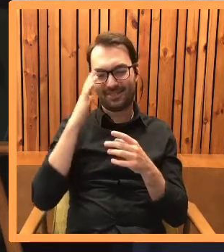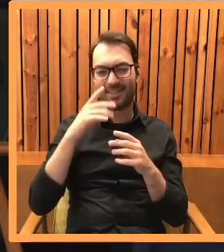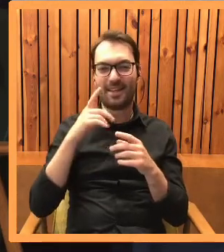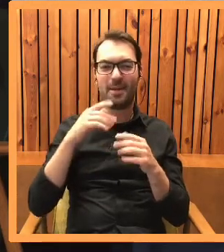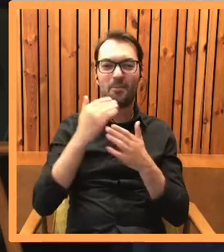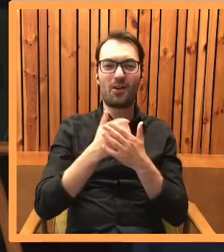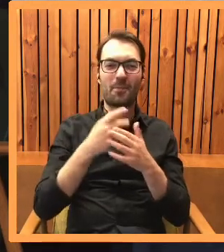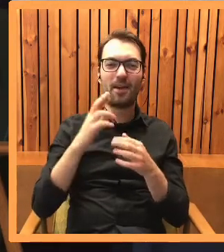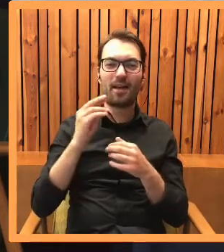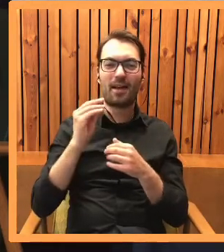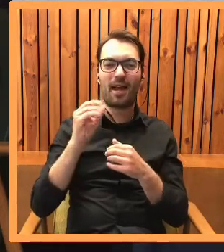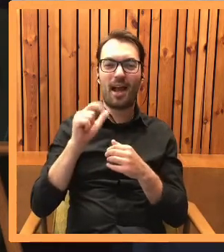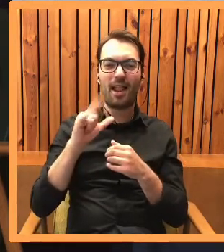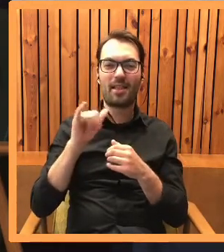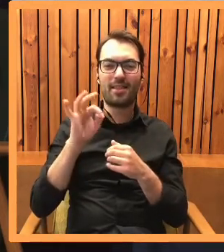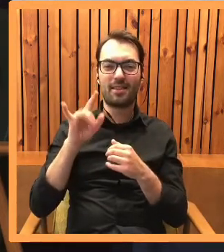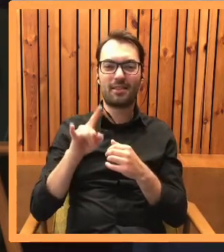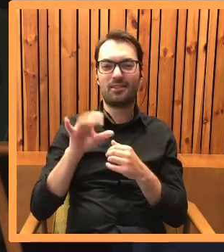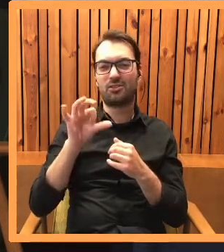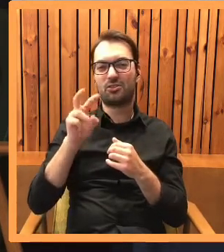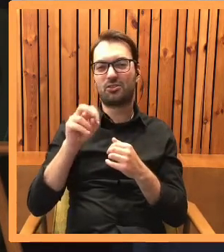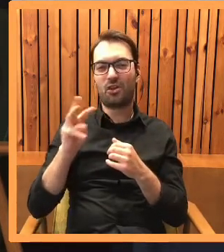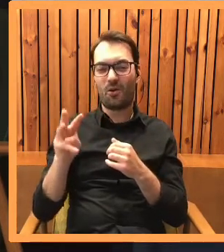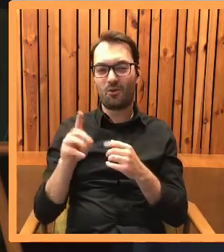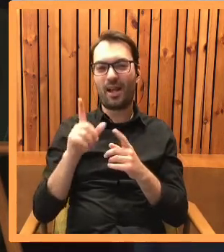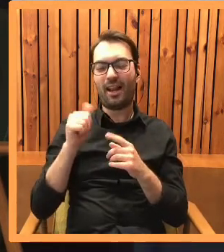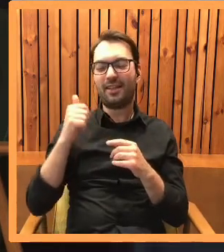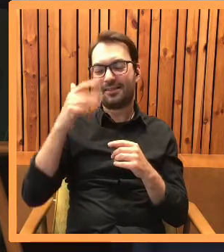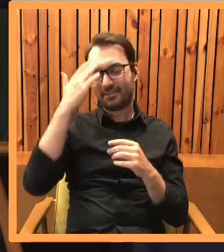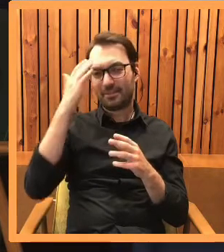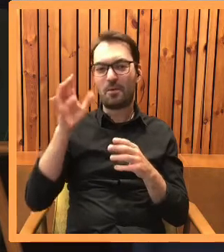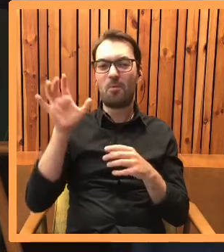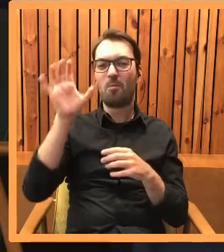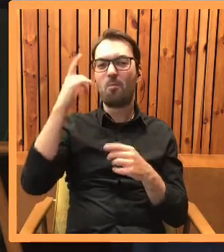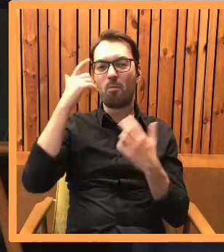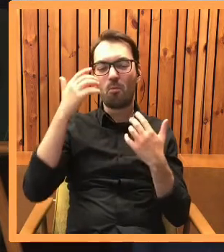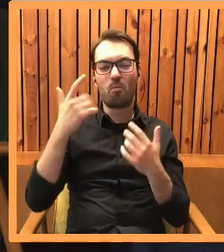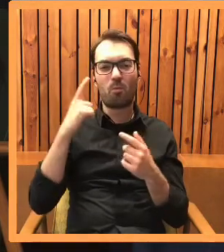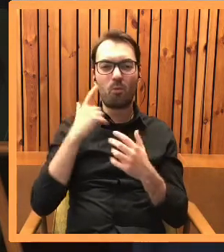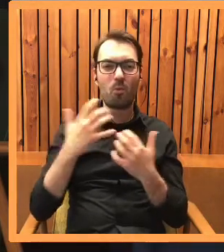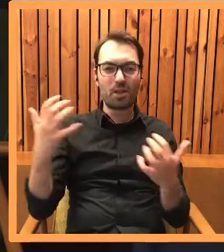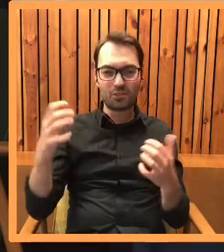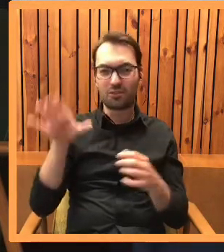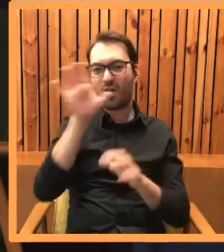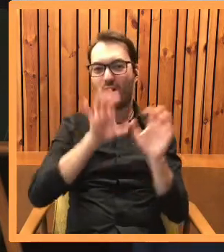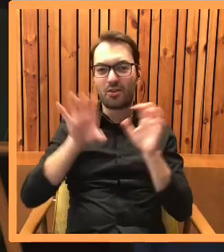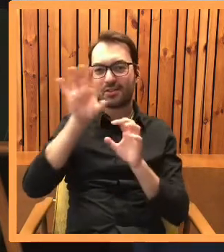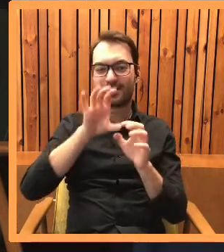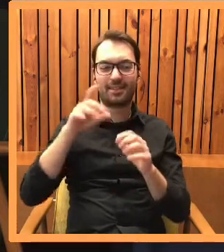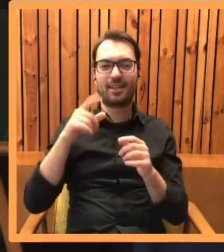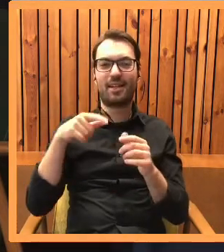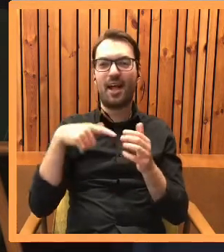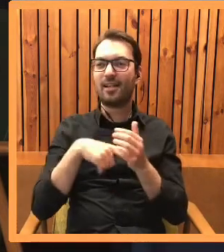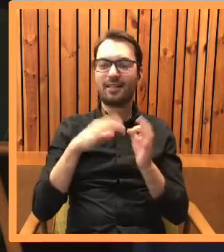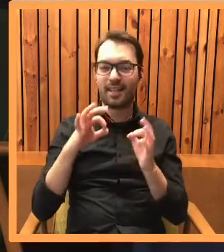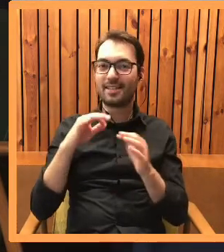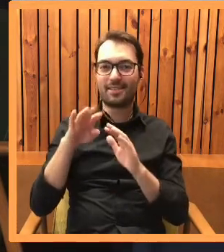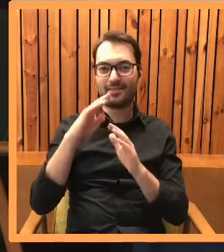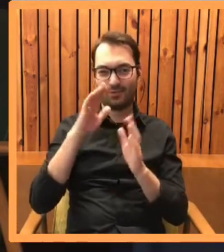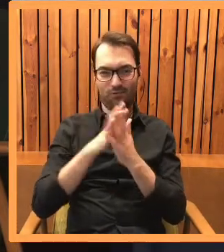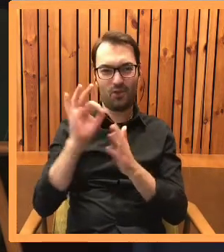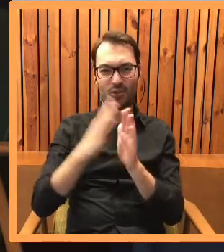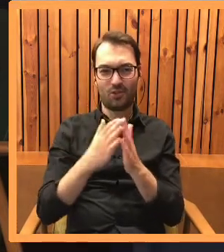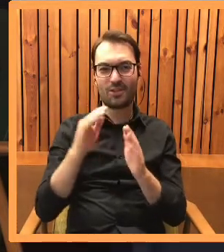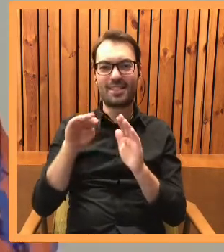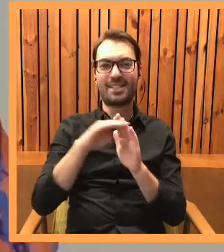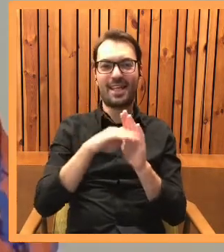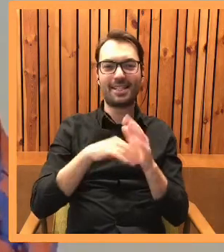ale oni są jakby pod obstrzałem publiczności. Na przykład myślę o widzach w telewizji, ale te zasady, które są pomiędzy uczestnikami tego